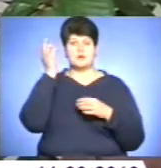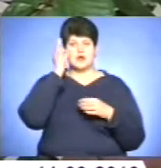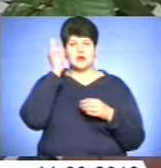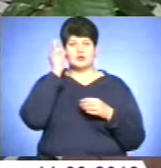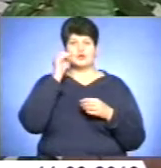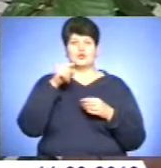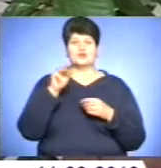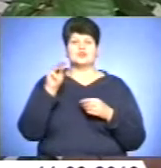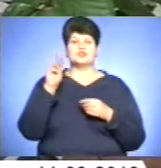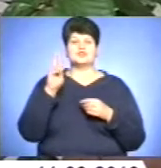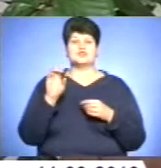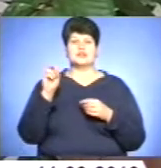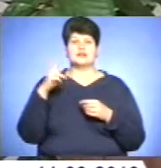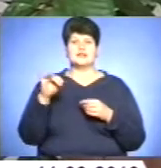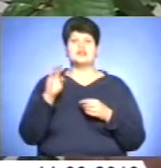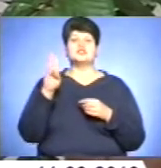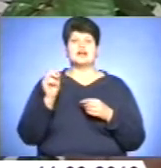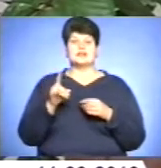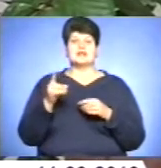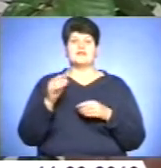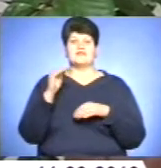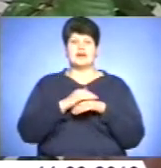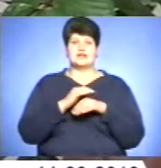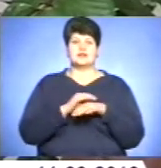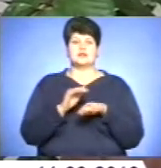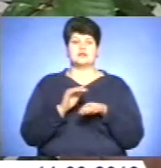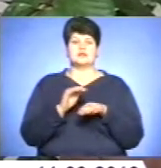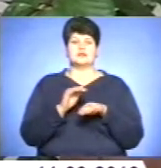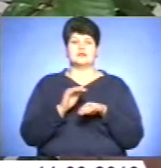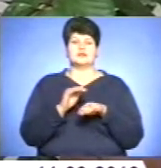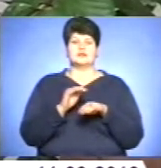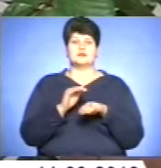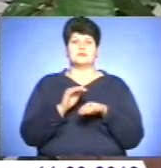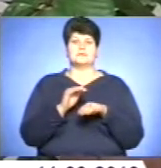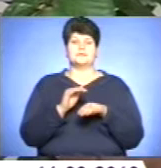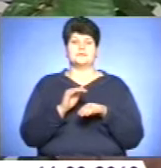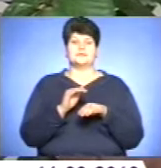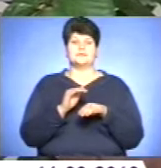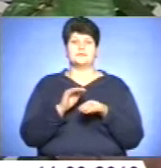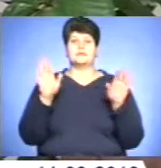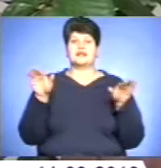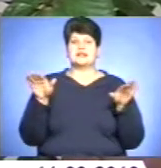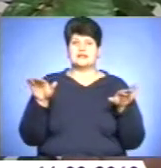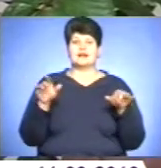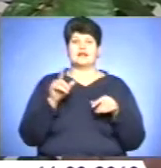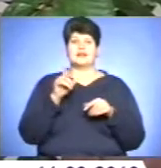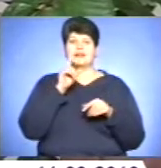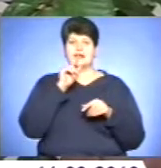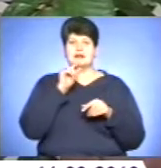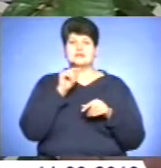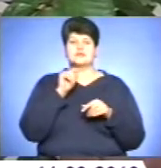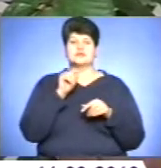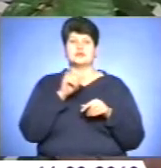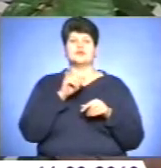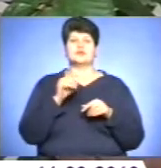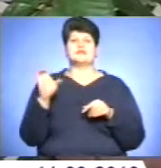щедрівочку, що прилетіла ластівочка, то